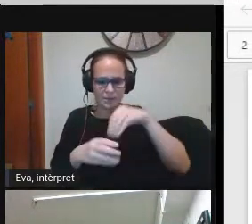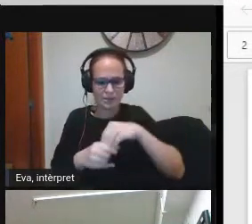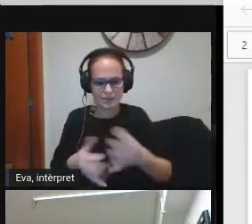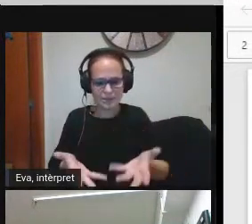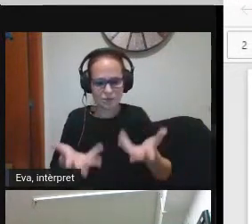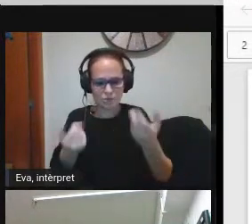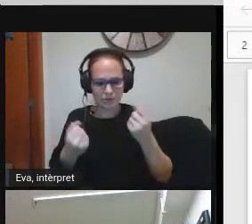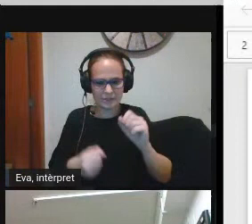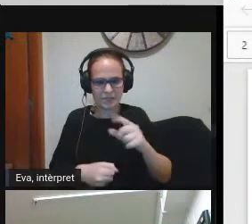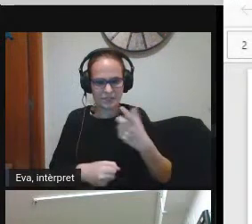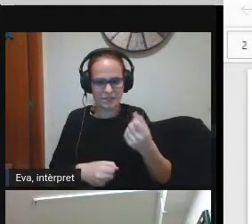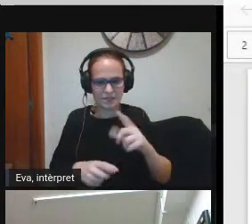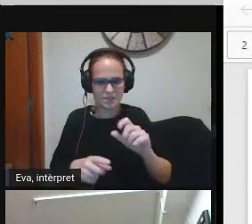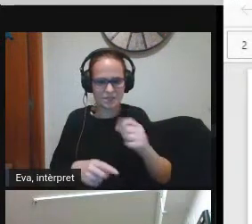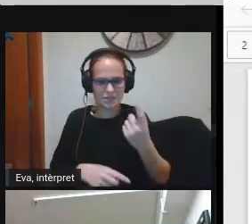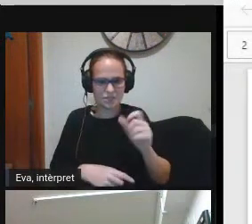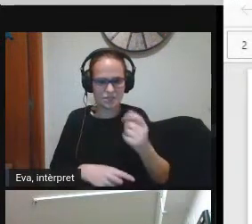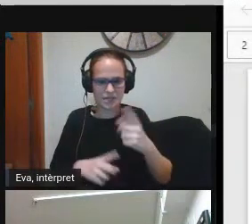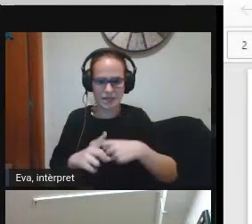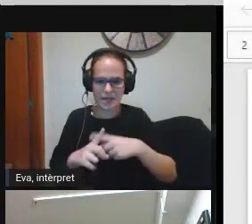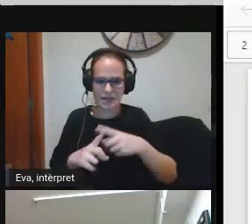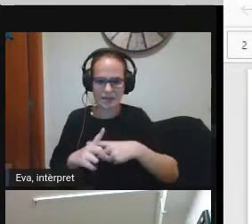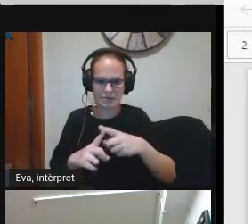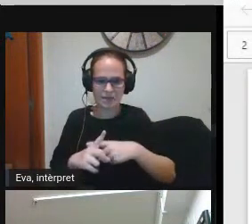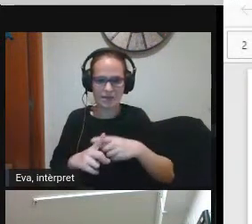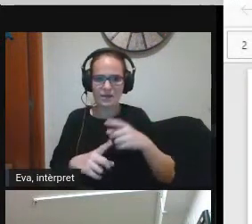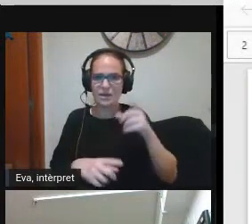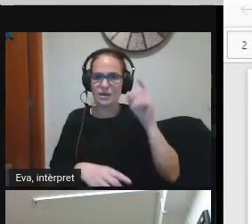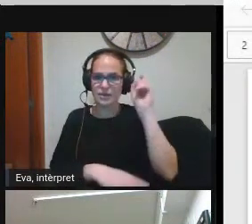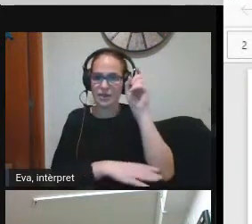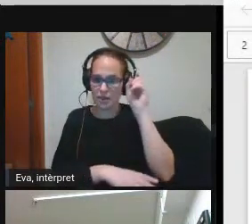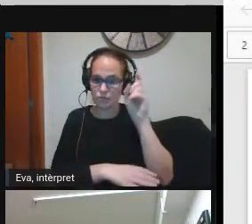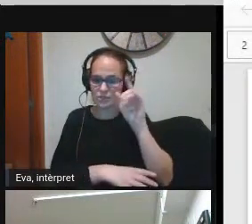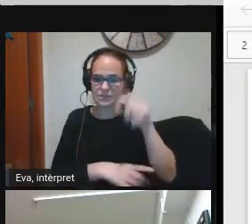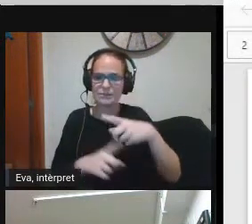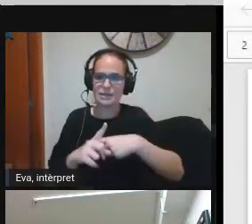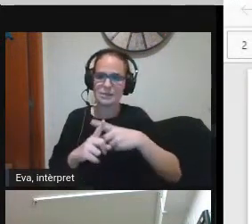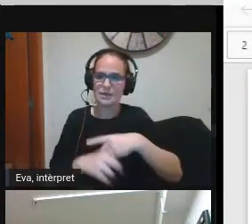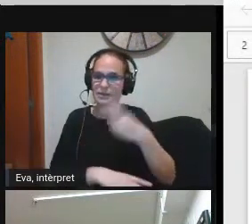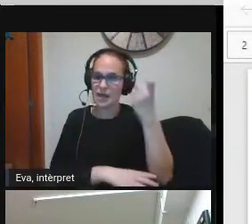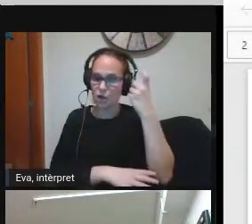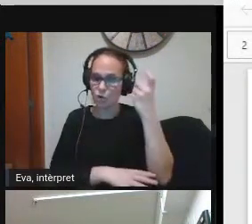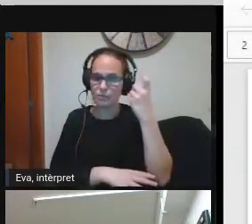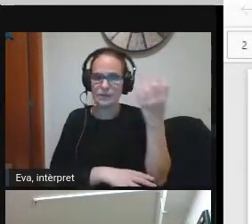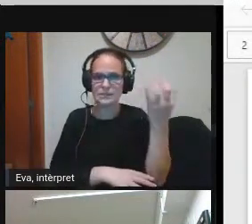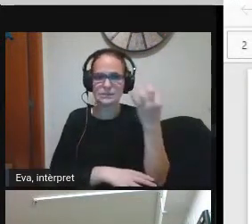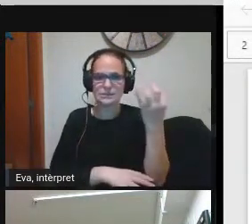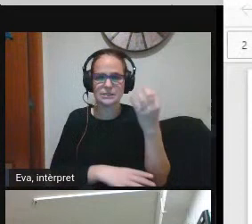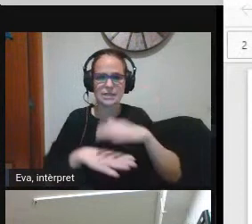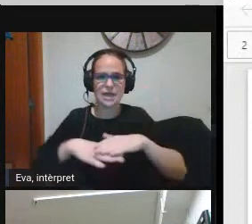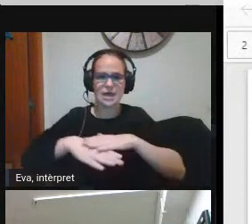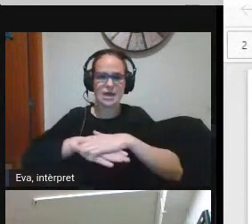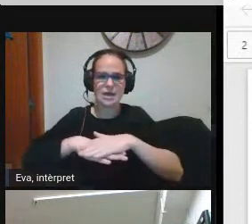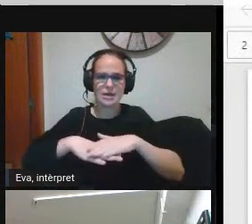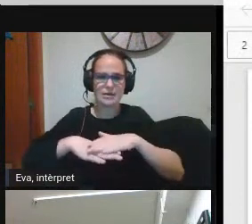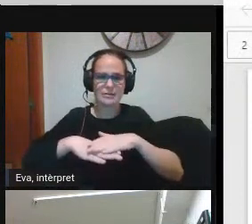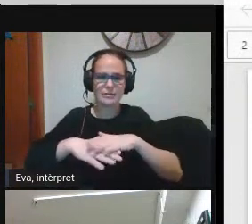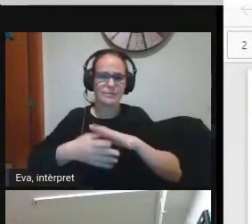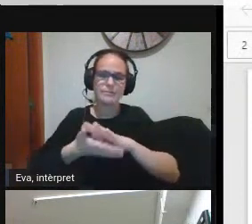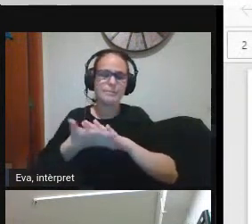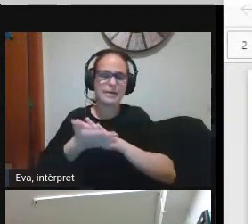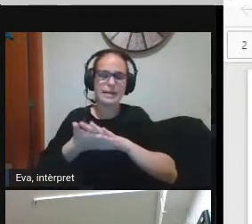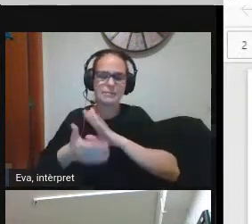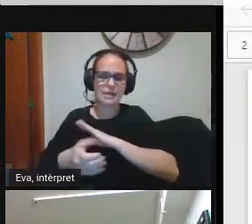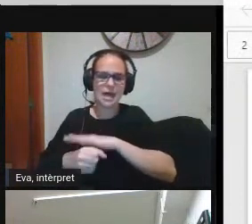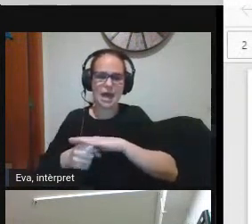digital tant a nivell de docents com a nivell d'alumnat és potser en l'àmbit dins dels projectes de